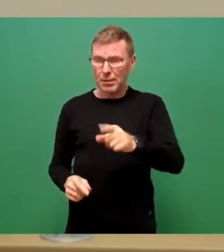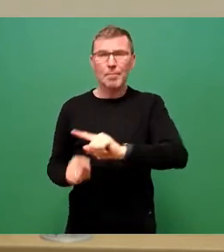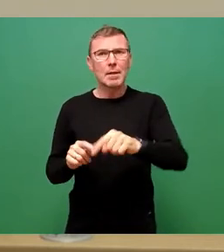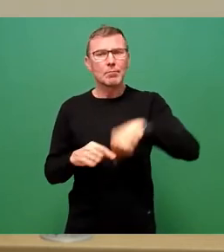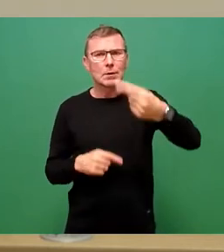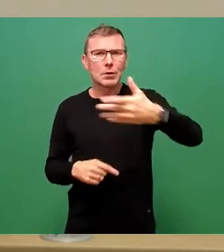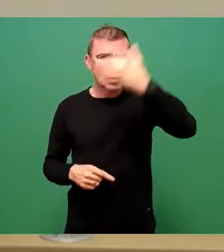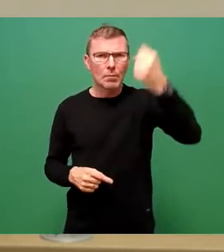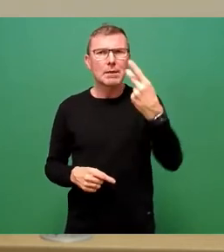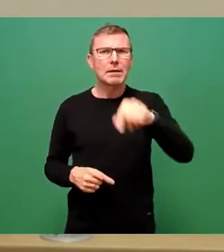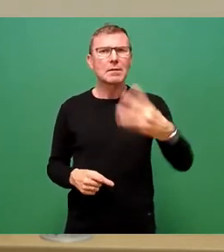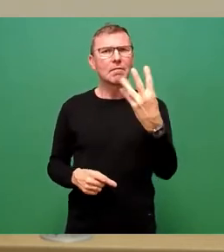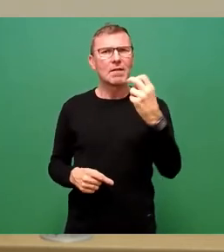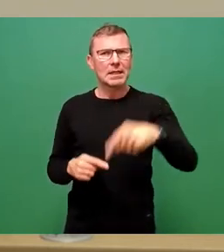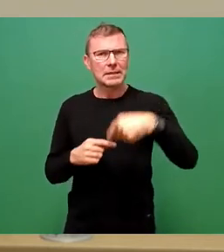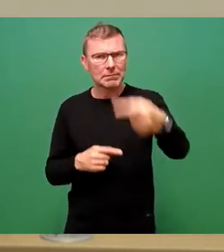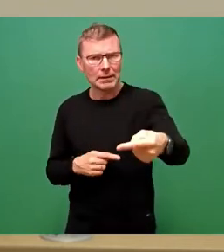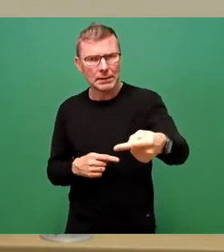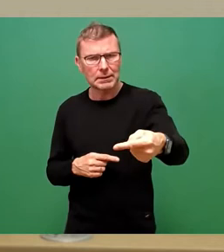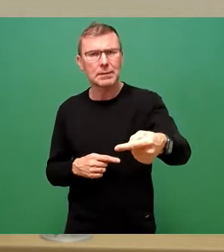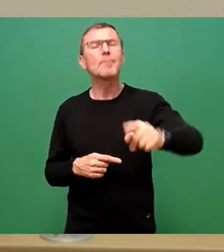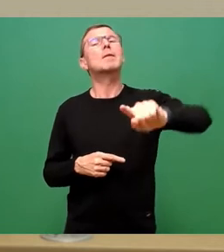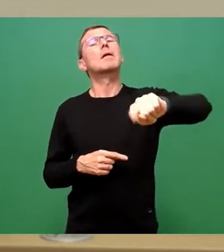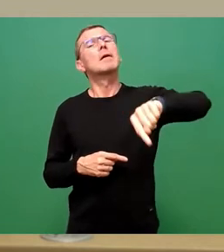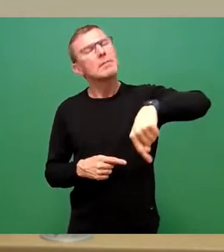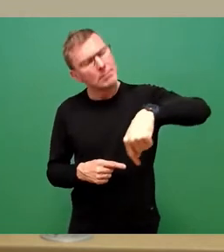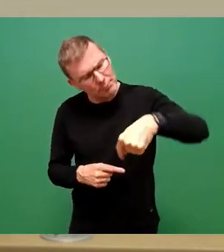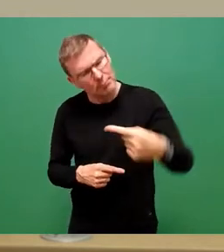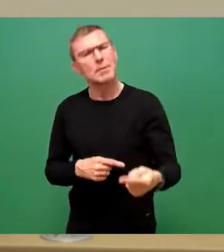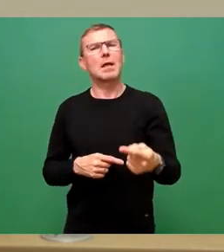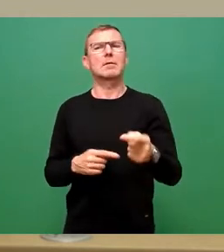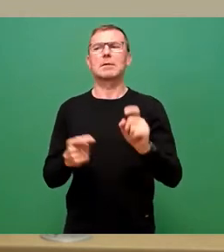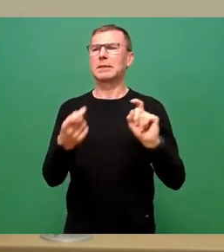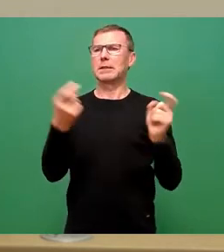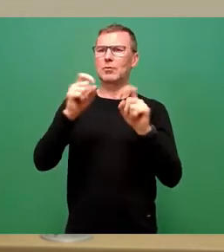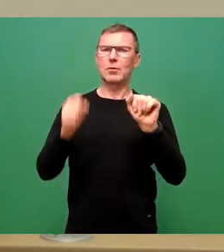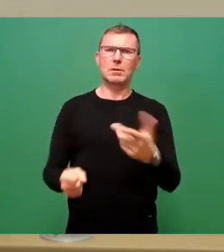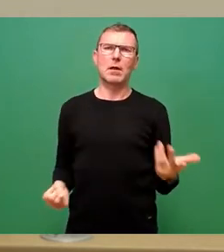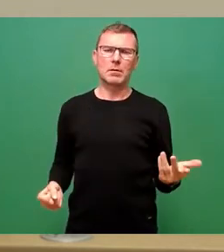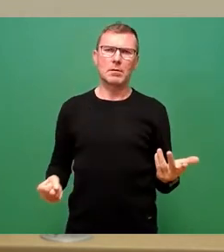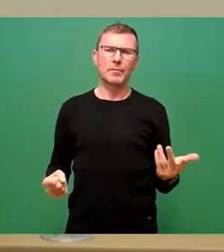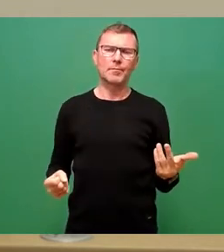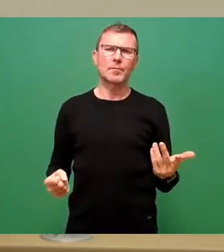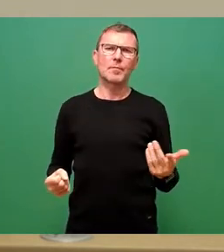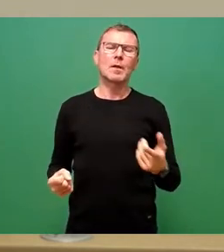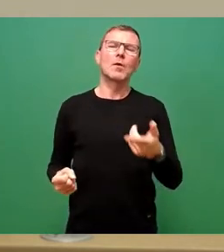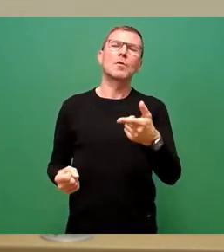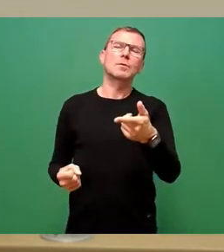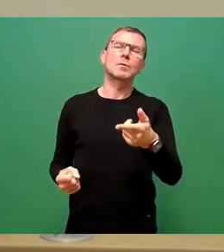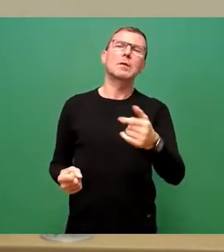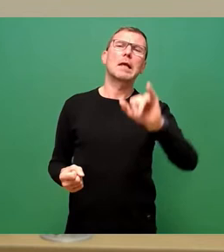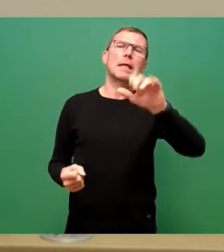2024 hat, dann eben diskutieren kann und das IEG dann